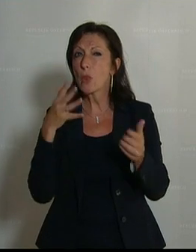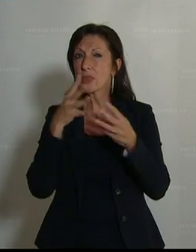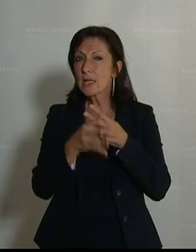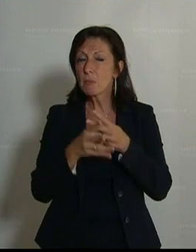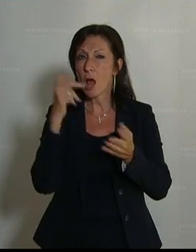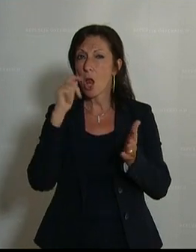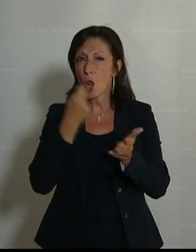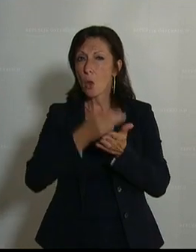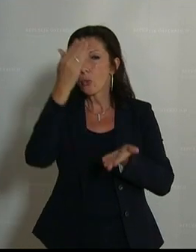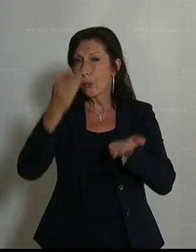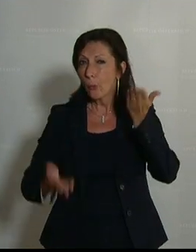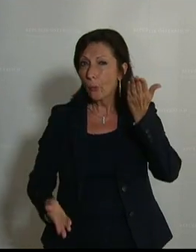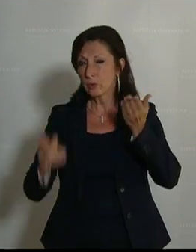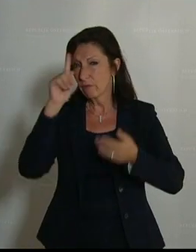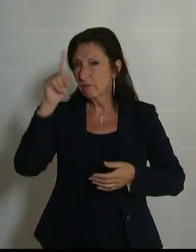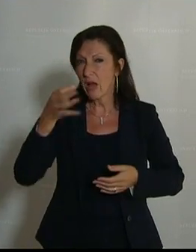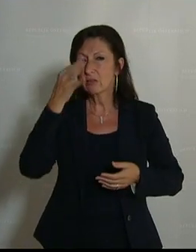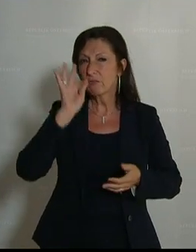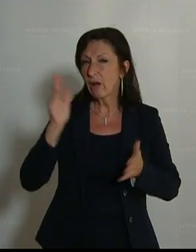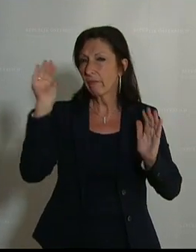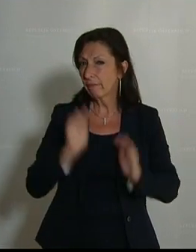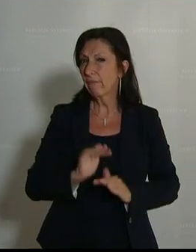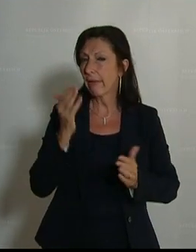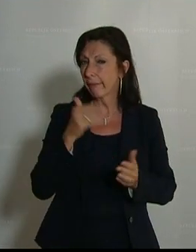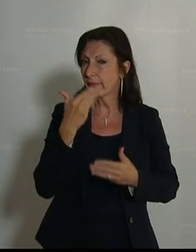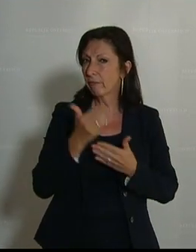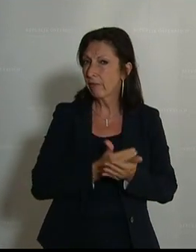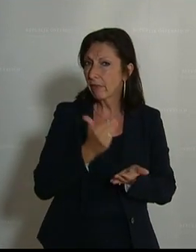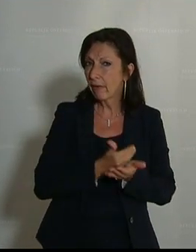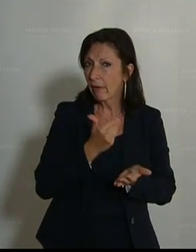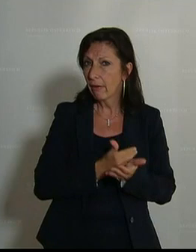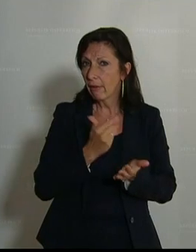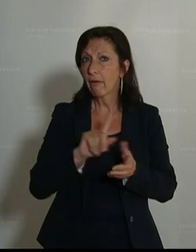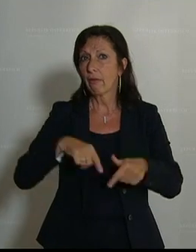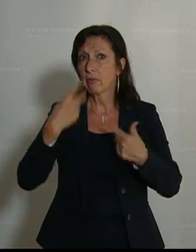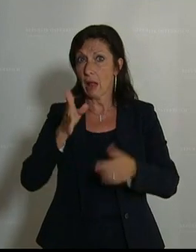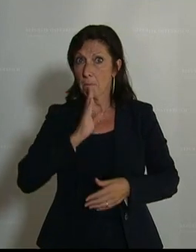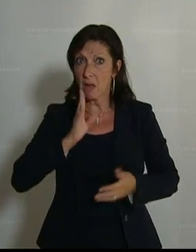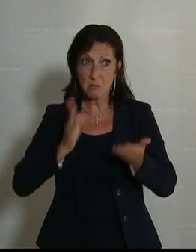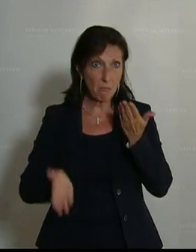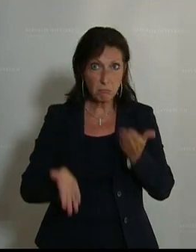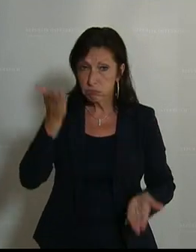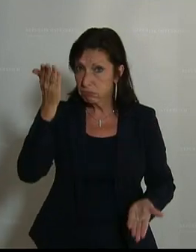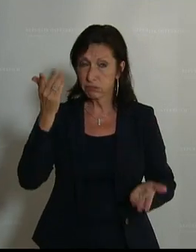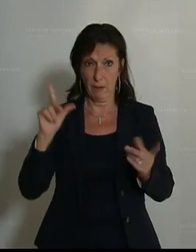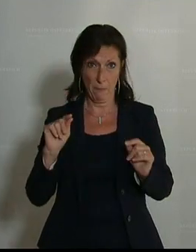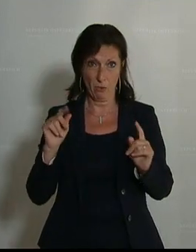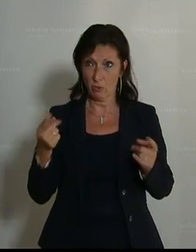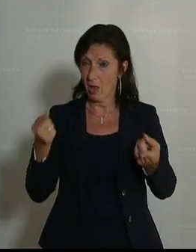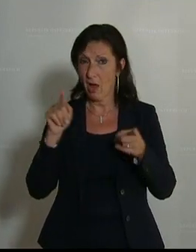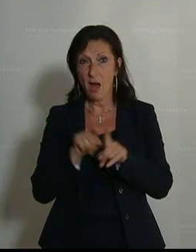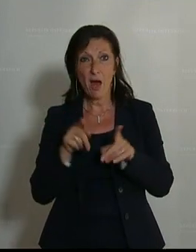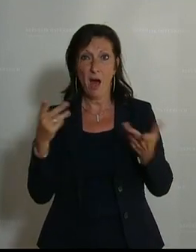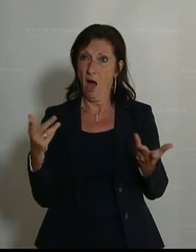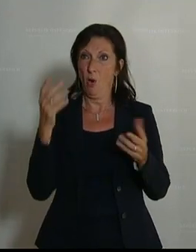Lohnunterschied, der sogenannte Gender Pay Gap. Der führt unmittelbar direkt in den Gender Pension Gap. Dazu kommt die eklatante, ungleiche Verteilung von